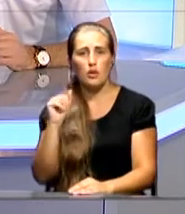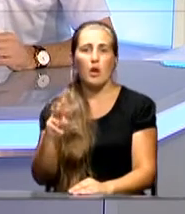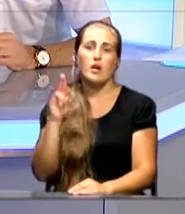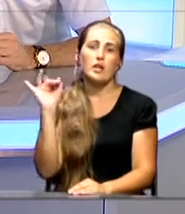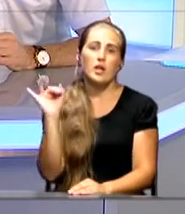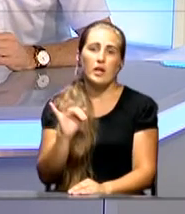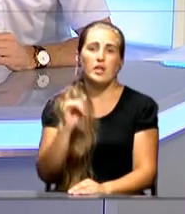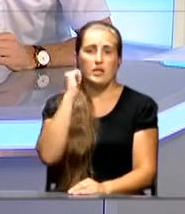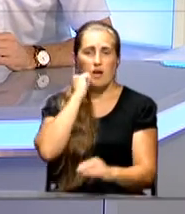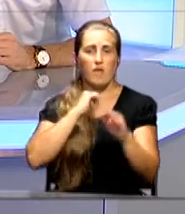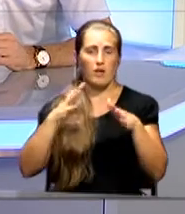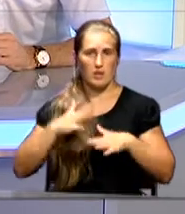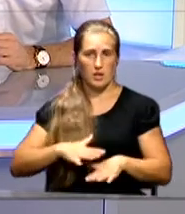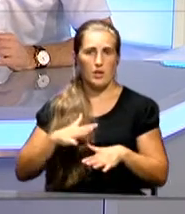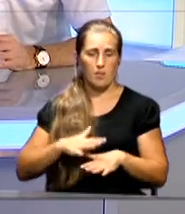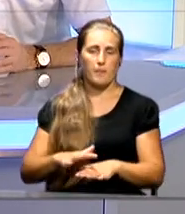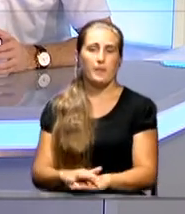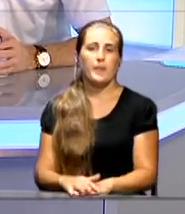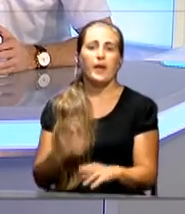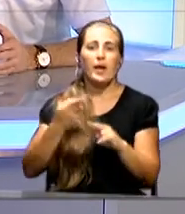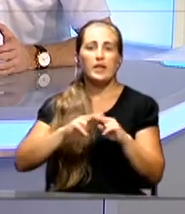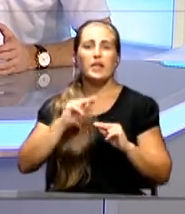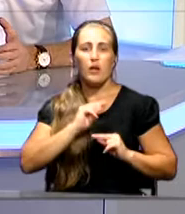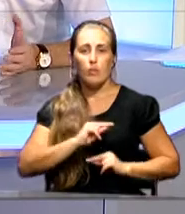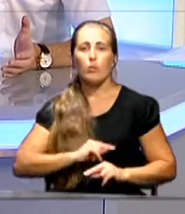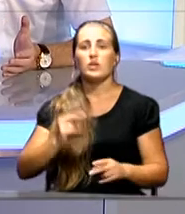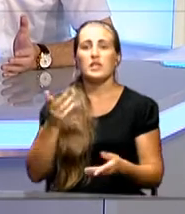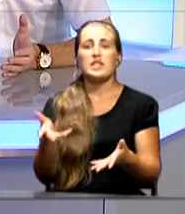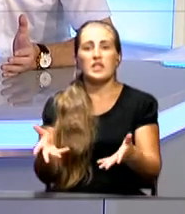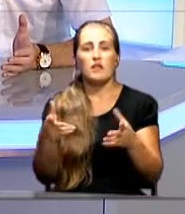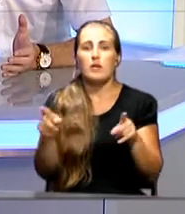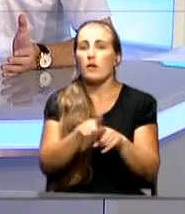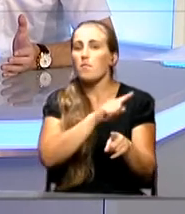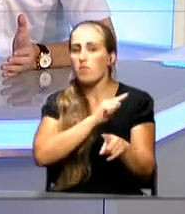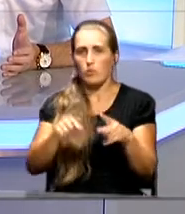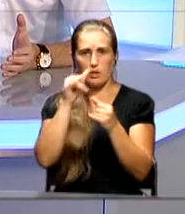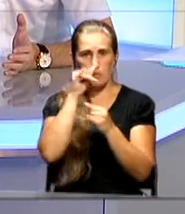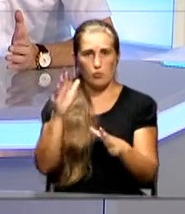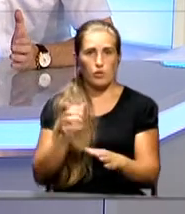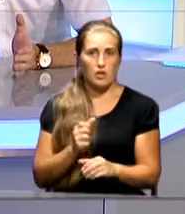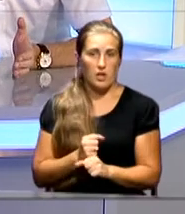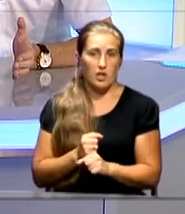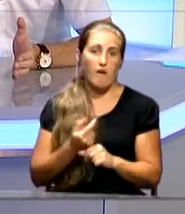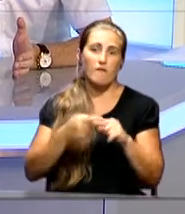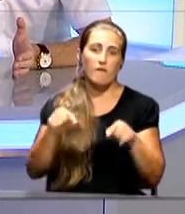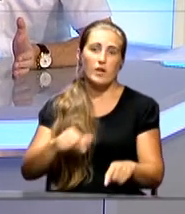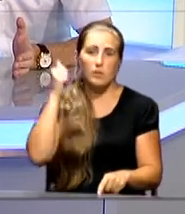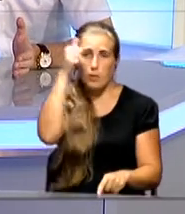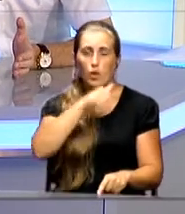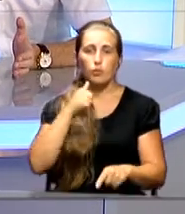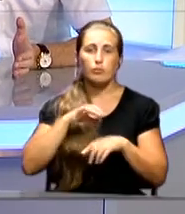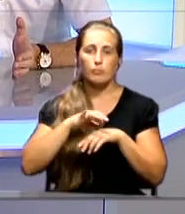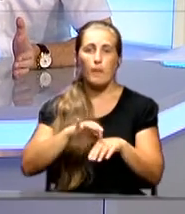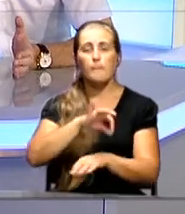естественно, Старого Крыма. Но эти работы, естественно, так быстро не делаются. В этом году пройдут